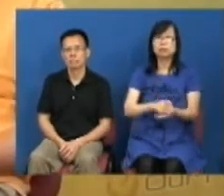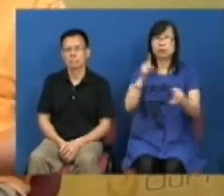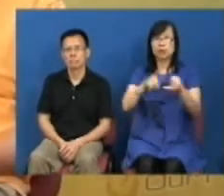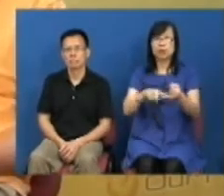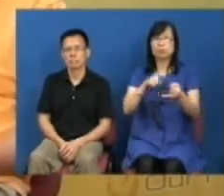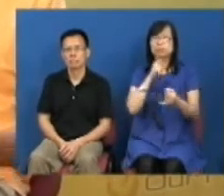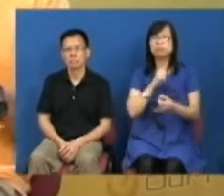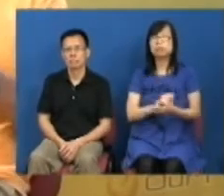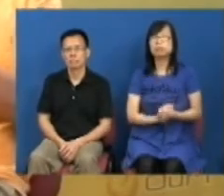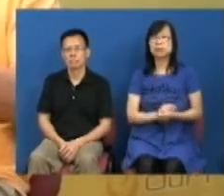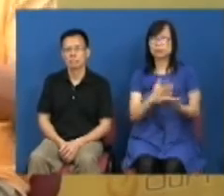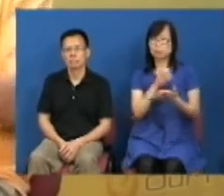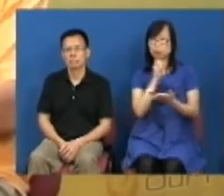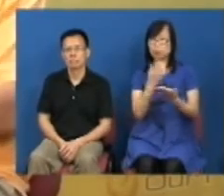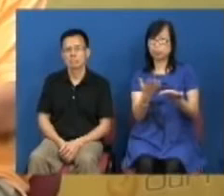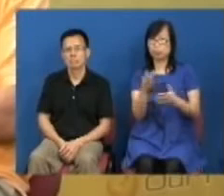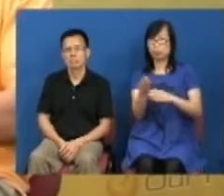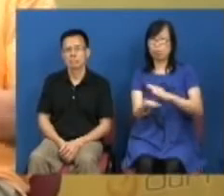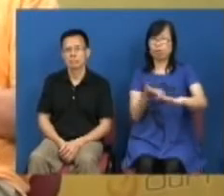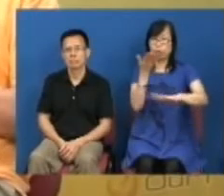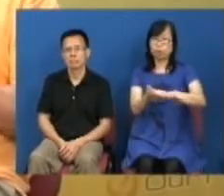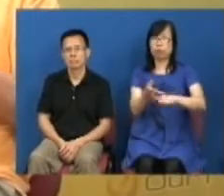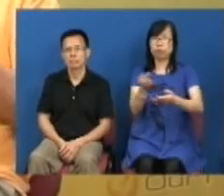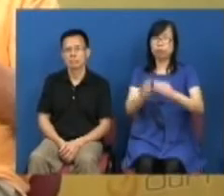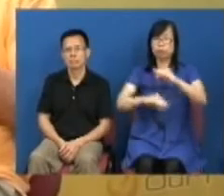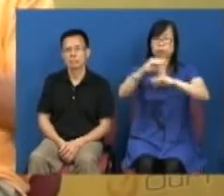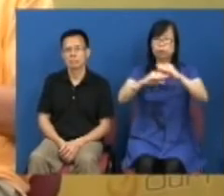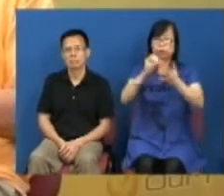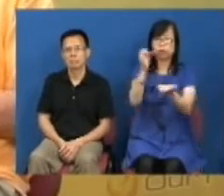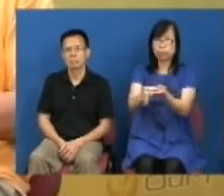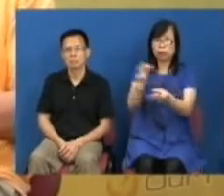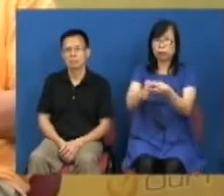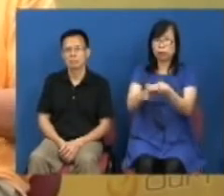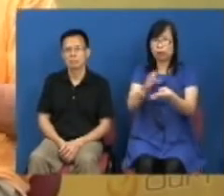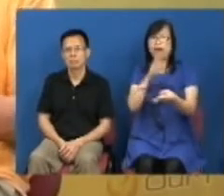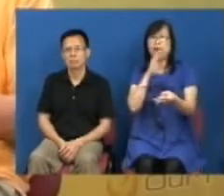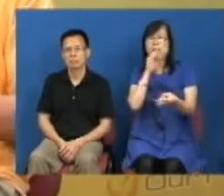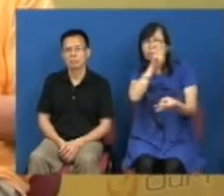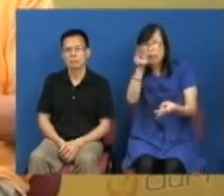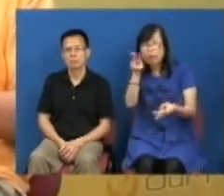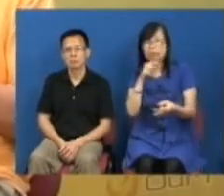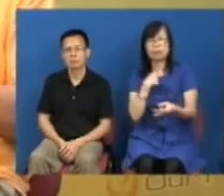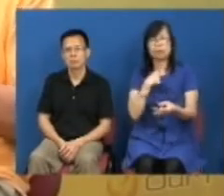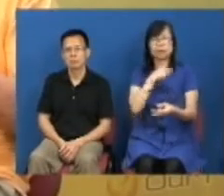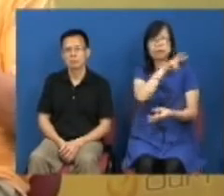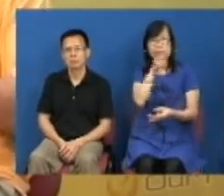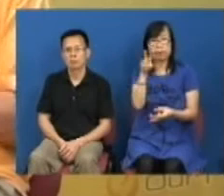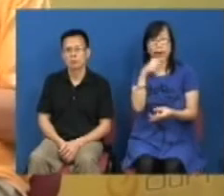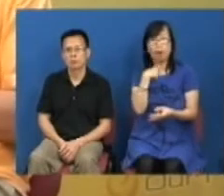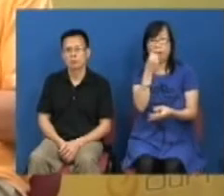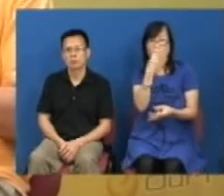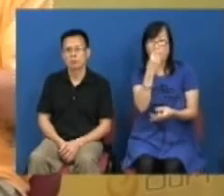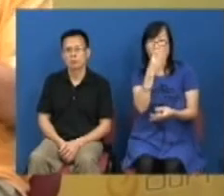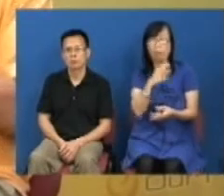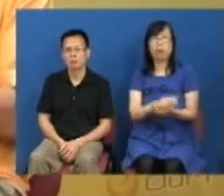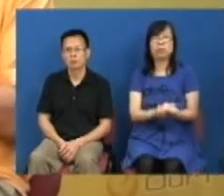出来你说福建居屋有可能会看到有少少曙光但我们要看到底是我们香港